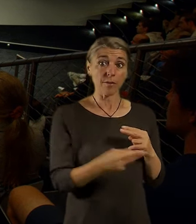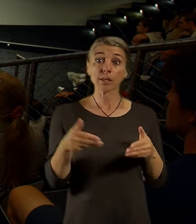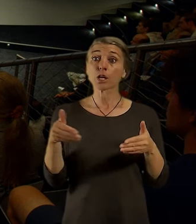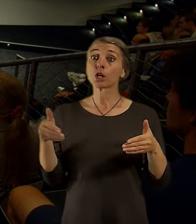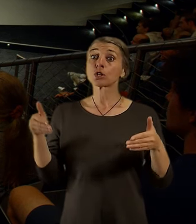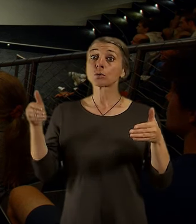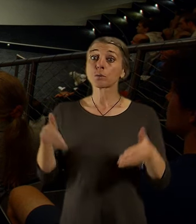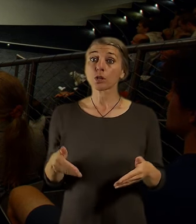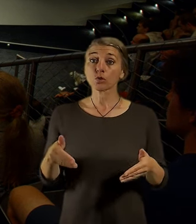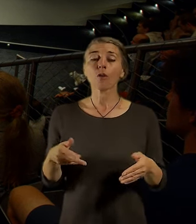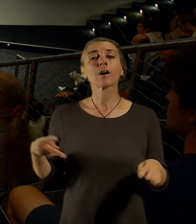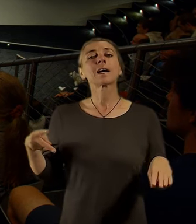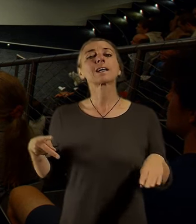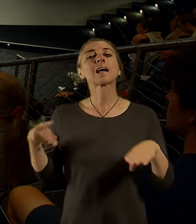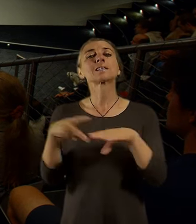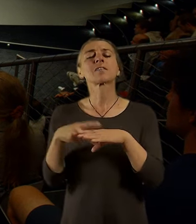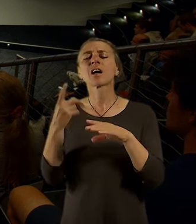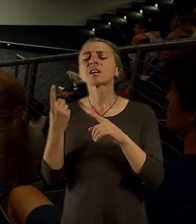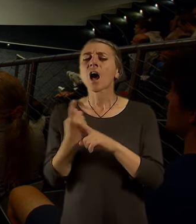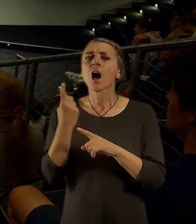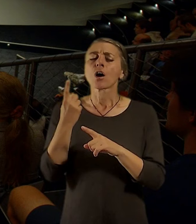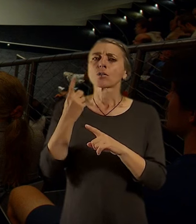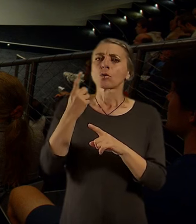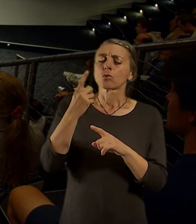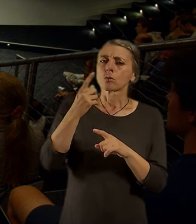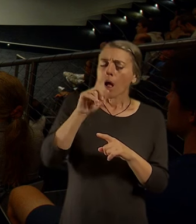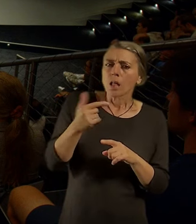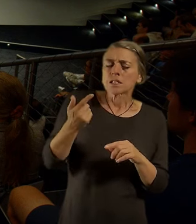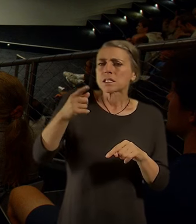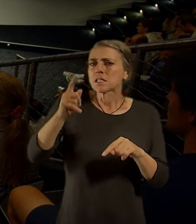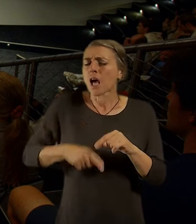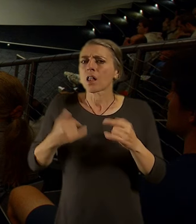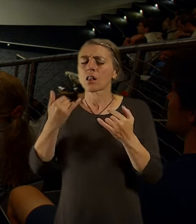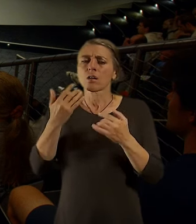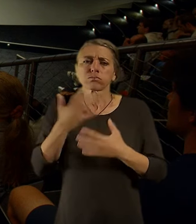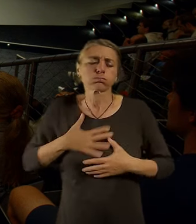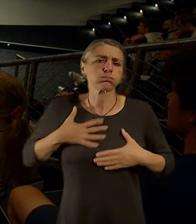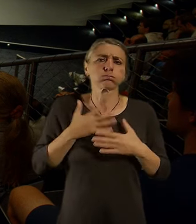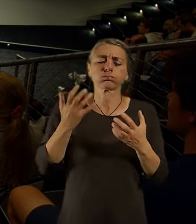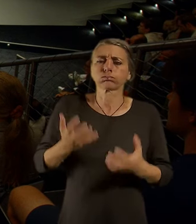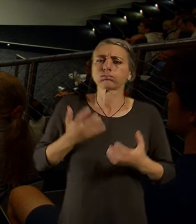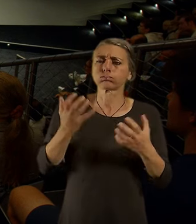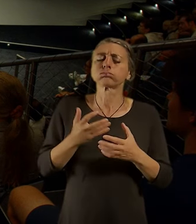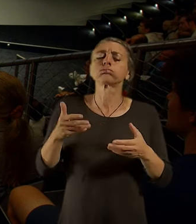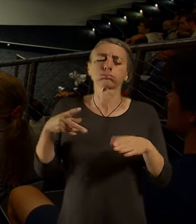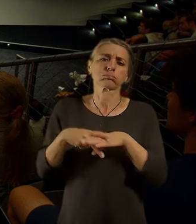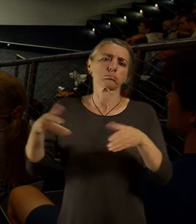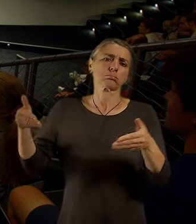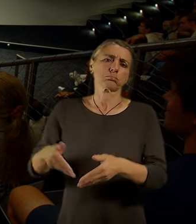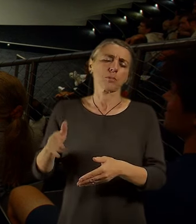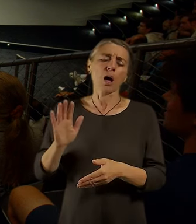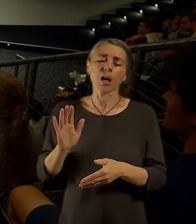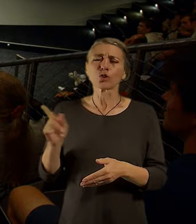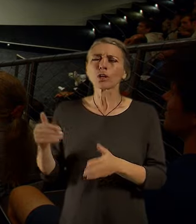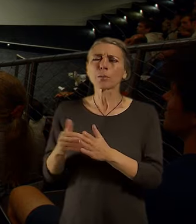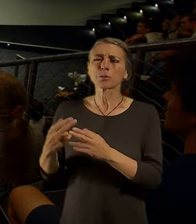nenadále události. A to tam asi není započítané. Dobře. Musíte mít strach, jsem chtěl říct. To jsem nepotřeboval vědět, to mě